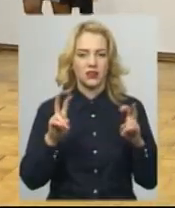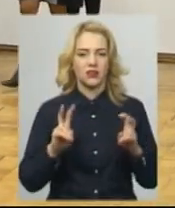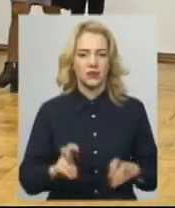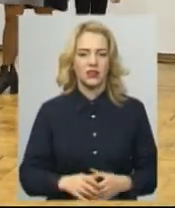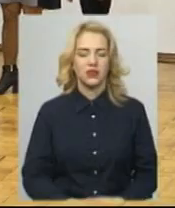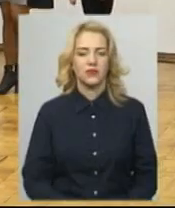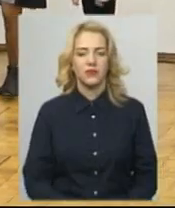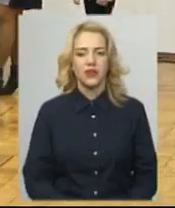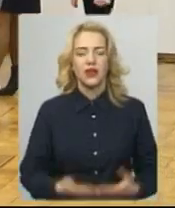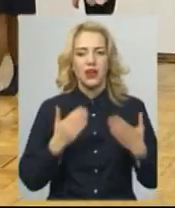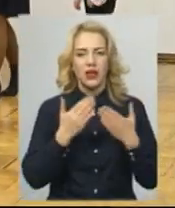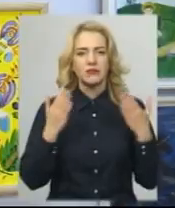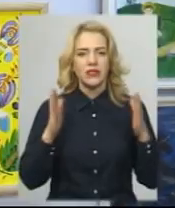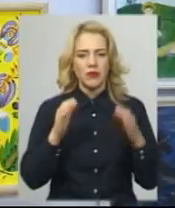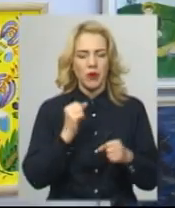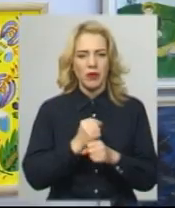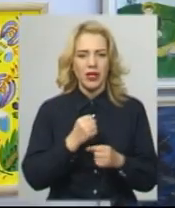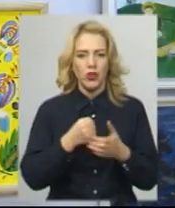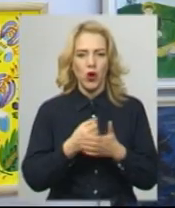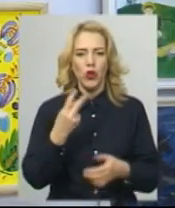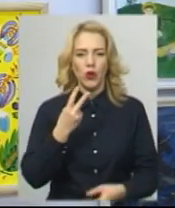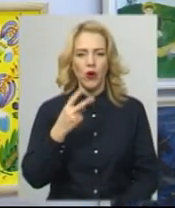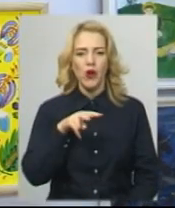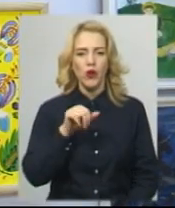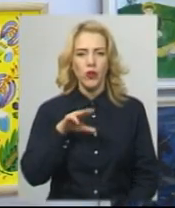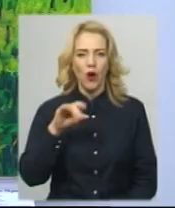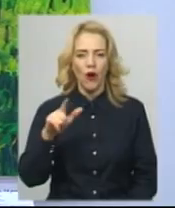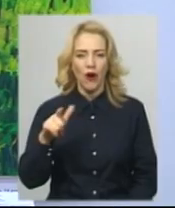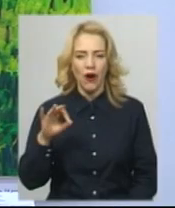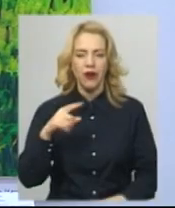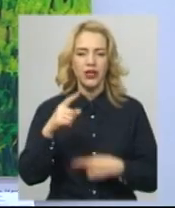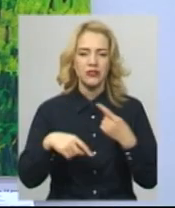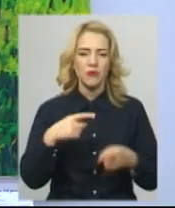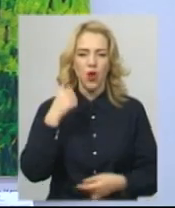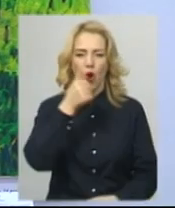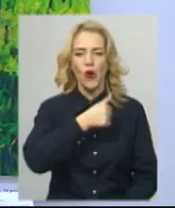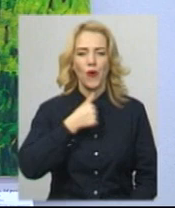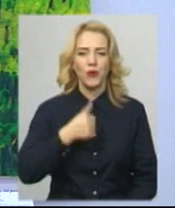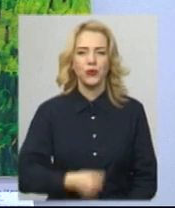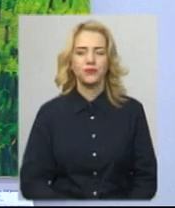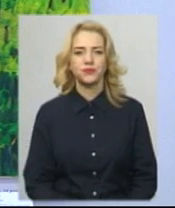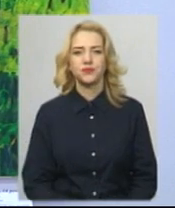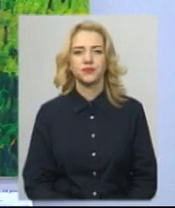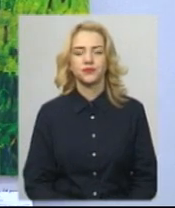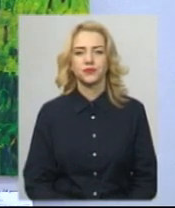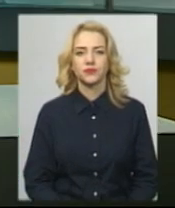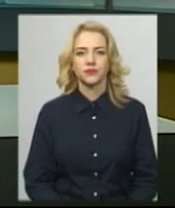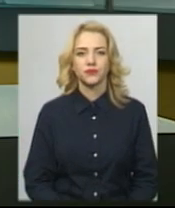Експозиція працюватиме до 2 лютого наступного року. Тетяна Ворожцова, Олександр Гришевський, новини на Суспільному, Хмельницький.